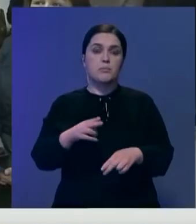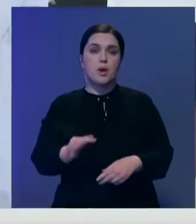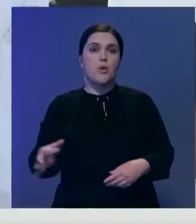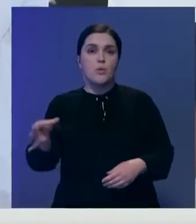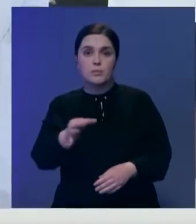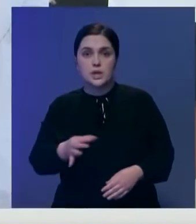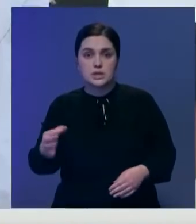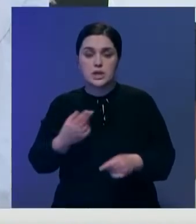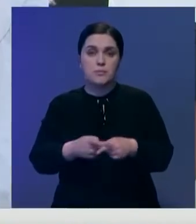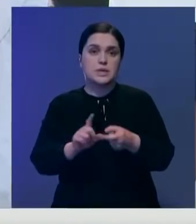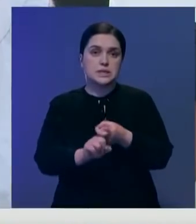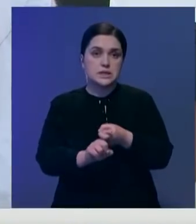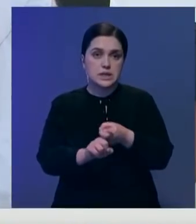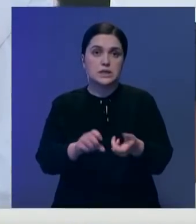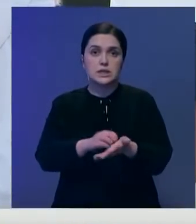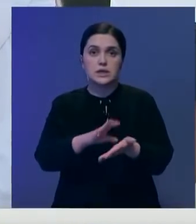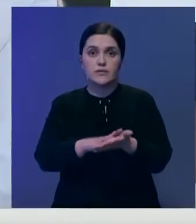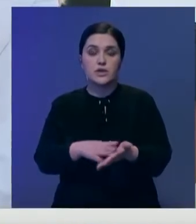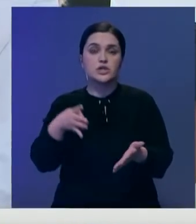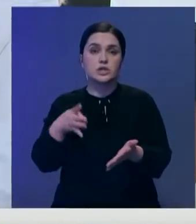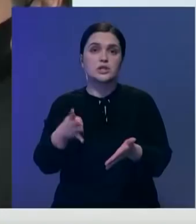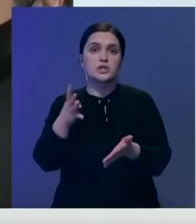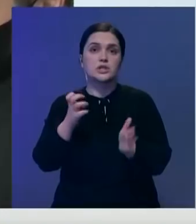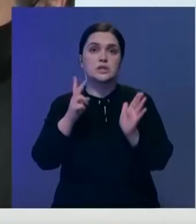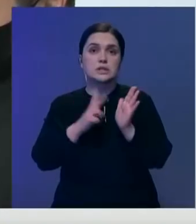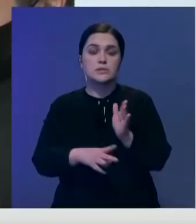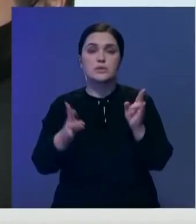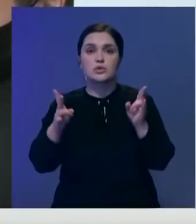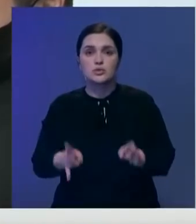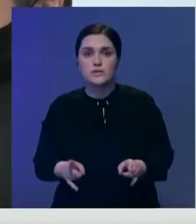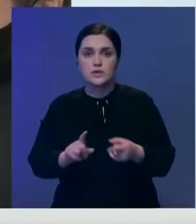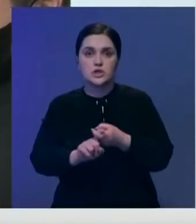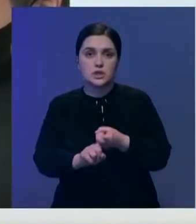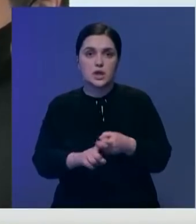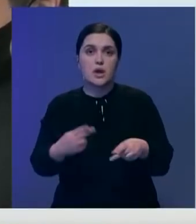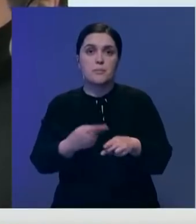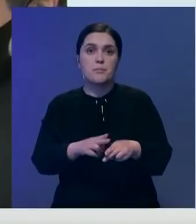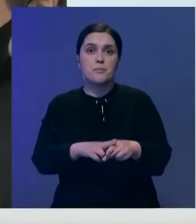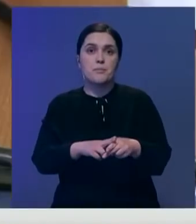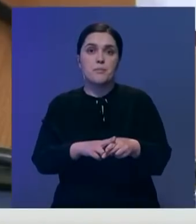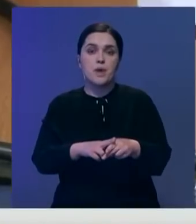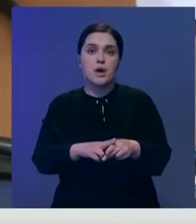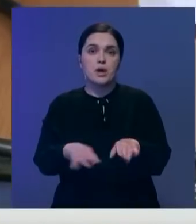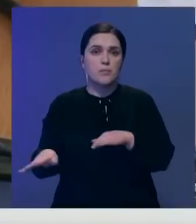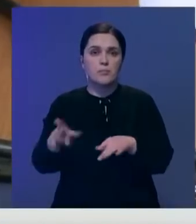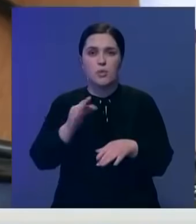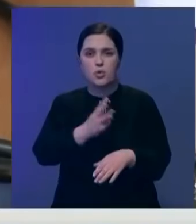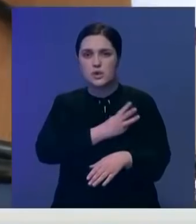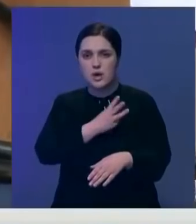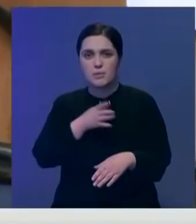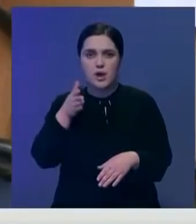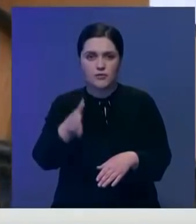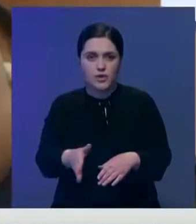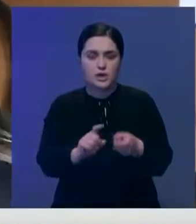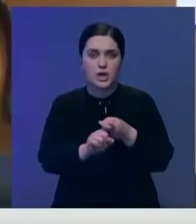целом по области с начала пандемии зарегистрировано 4470 случаев заражения. Напомню, кампания по добровольной